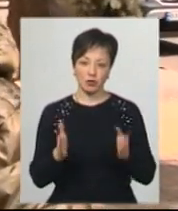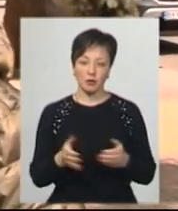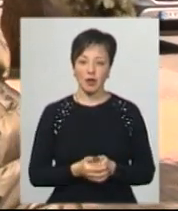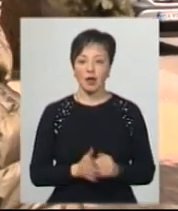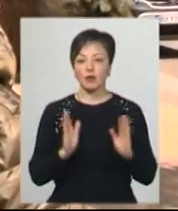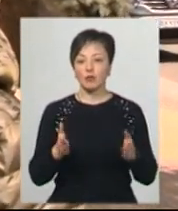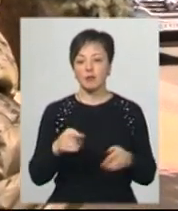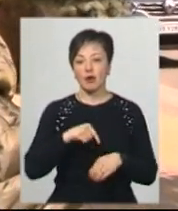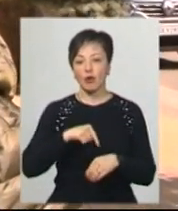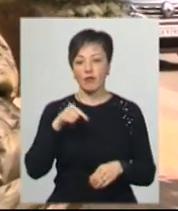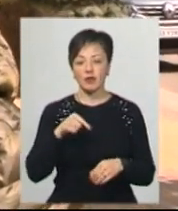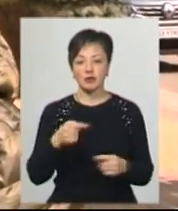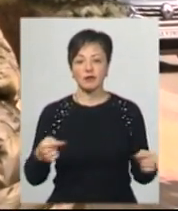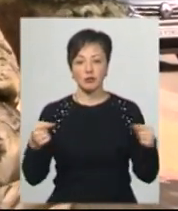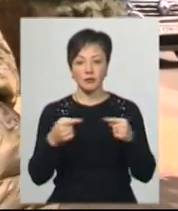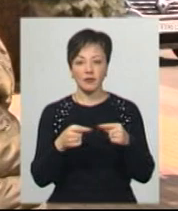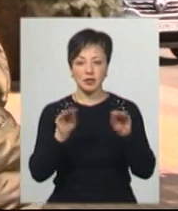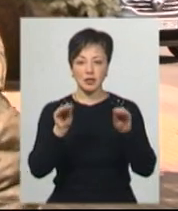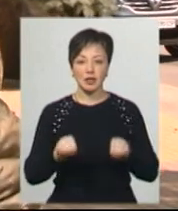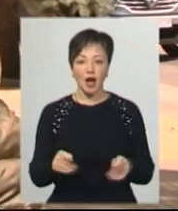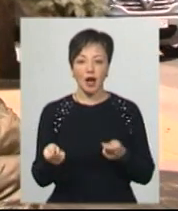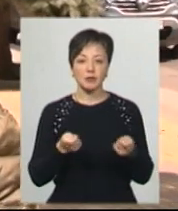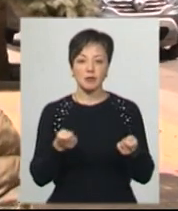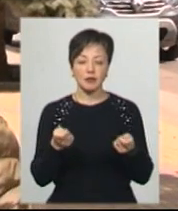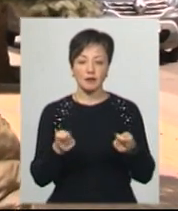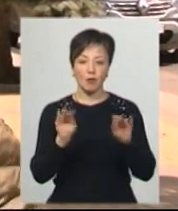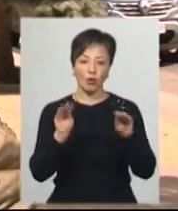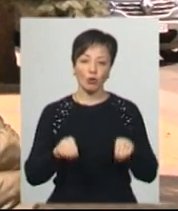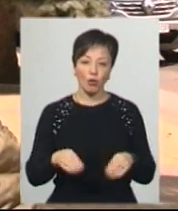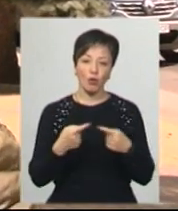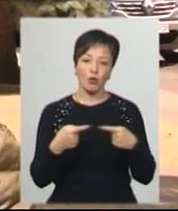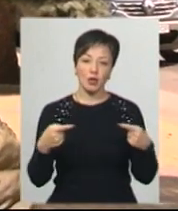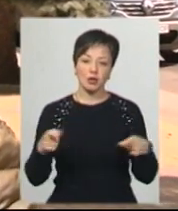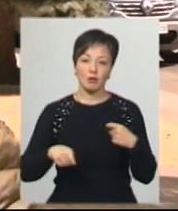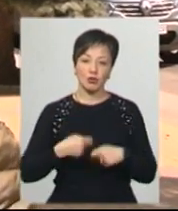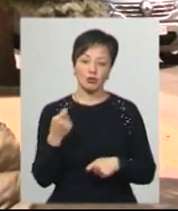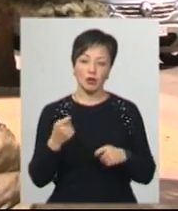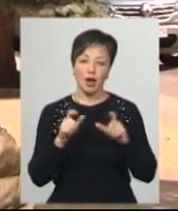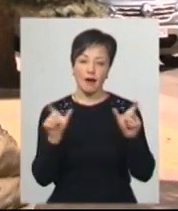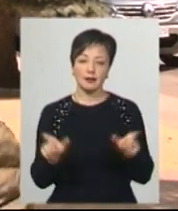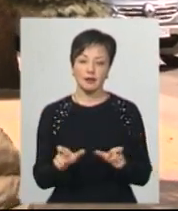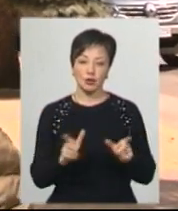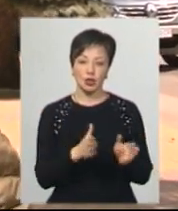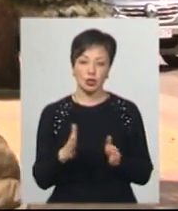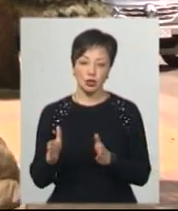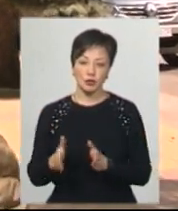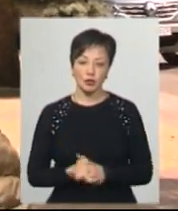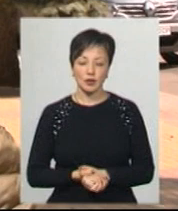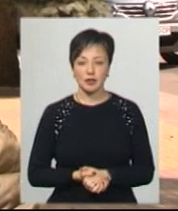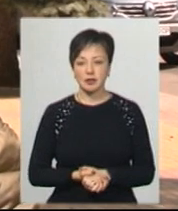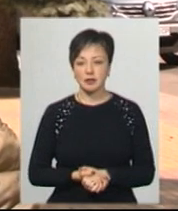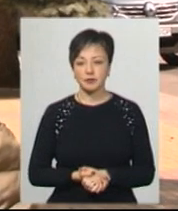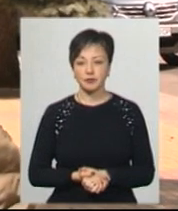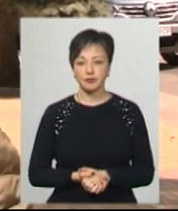будемо реагувати, відповідно складати адміністративні протоколи за порушення карантинного режиму стаття 44